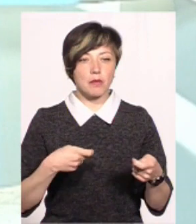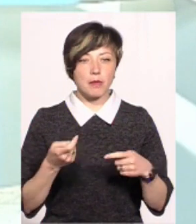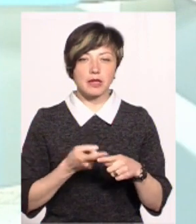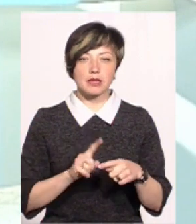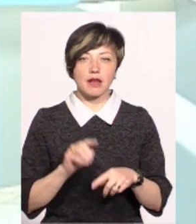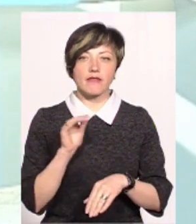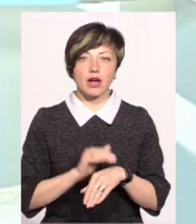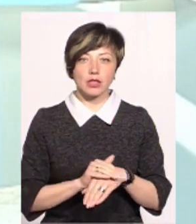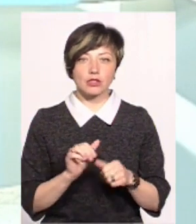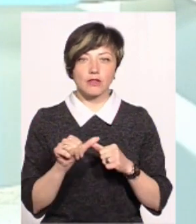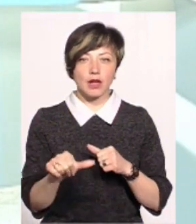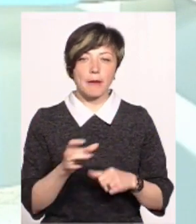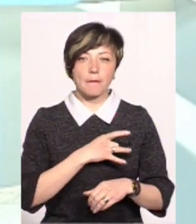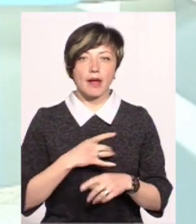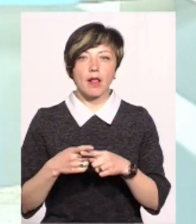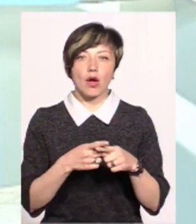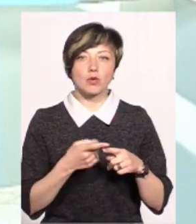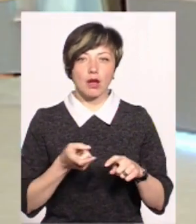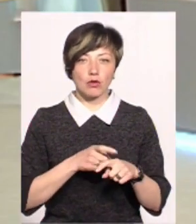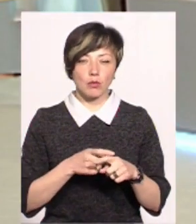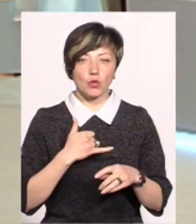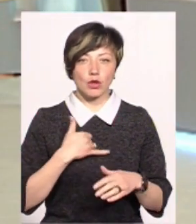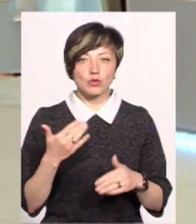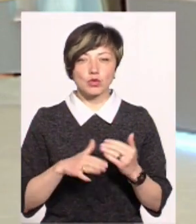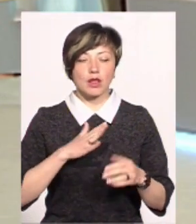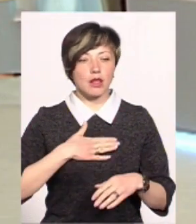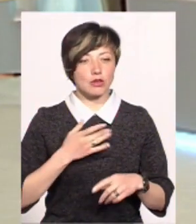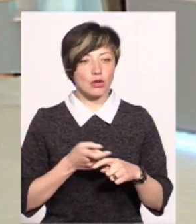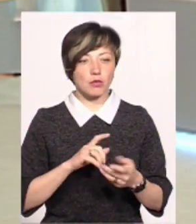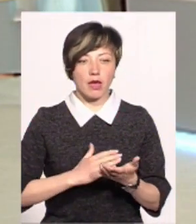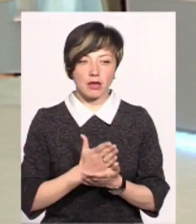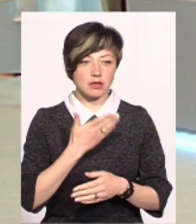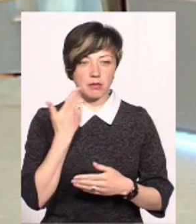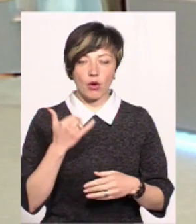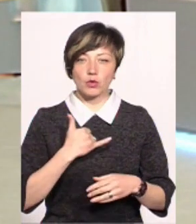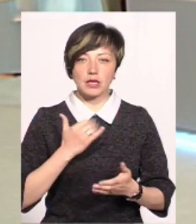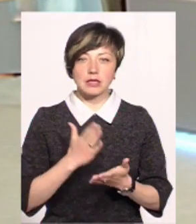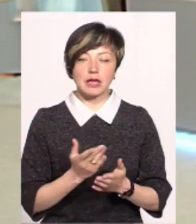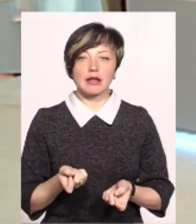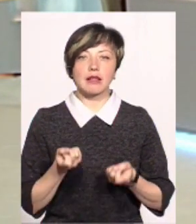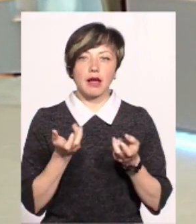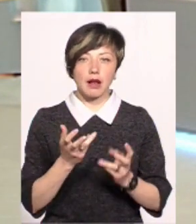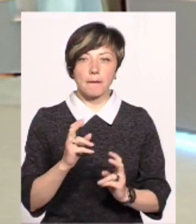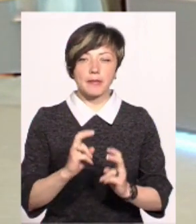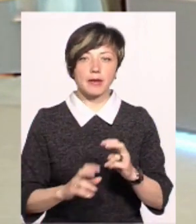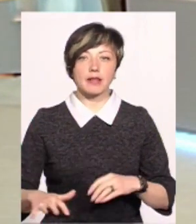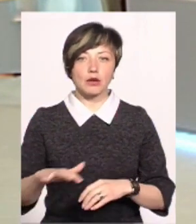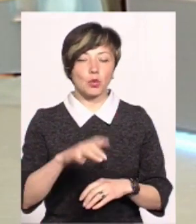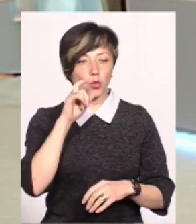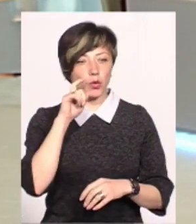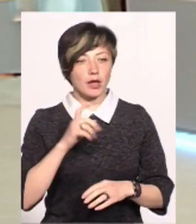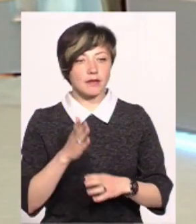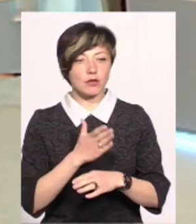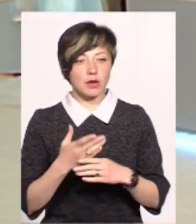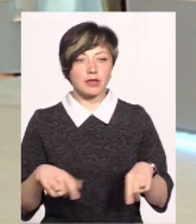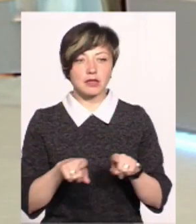це фактично виключно білоруська картопля. Тобто, в нас вже нашої картоплі якісної немає. У нас є декілька підприємств по території України,